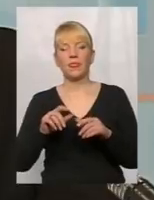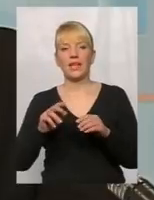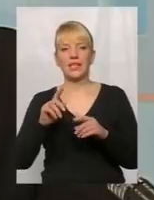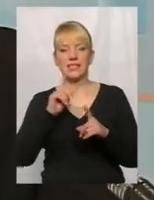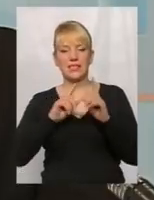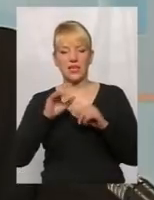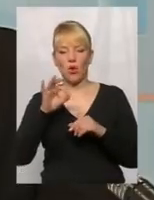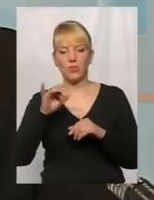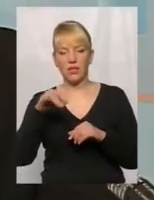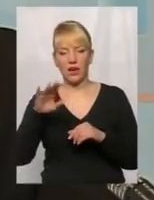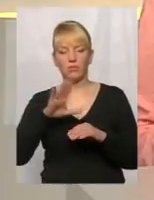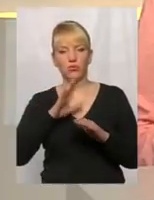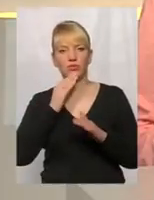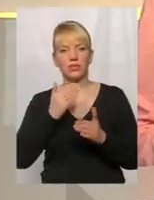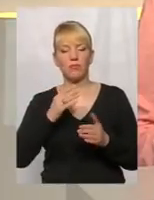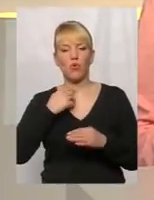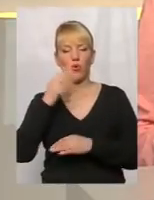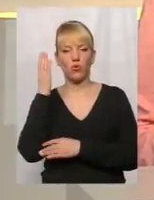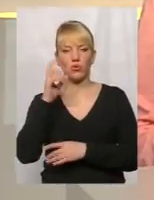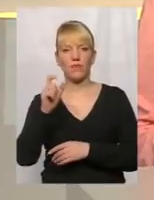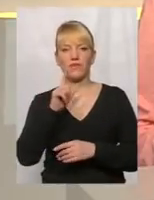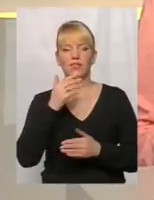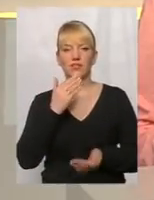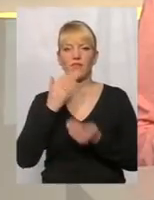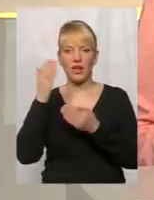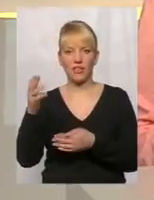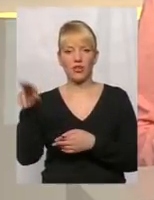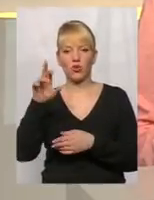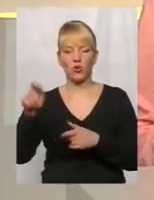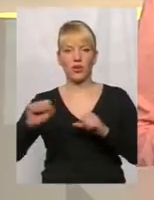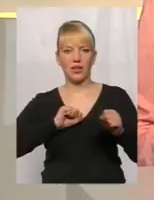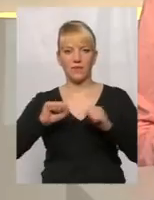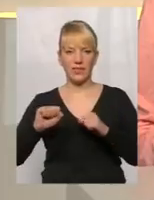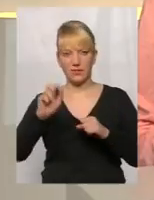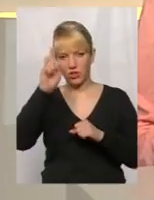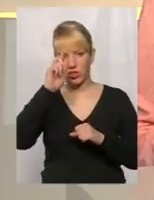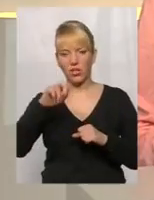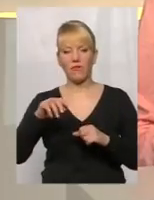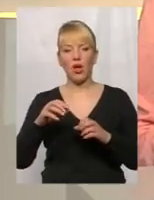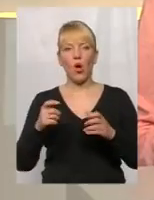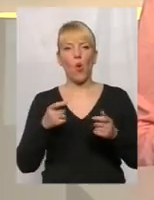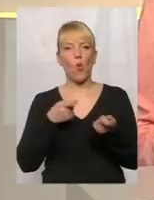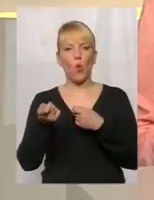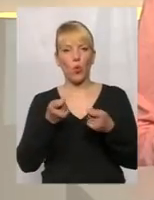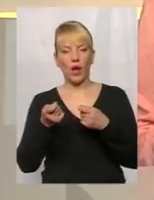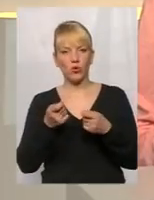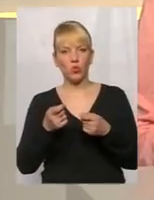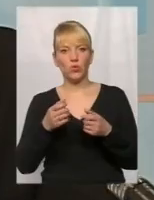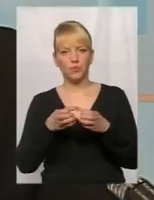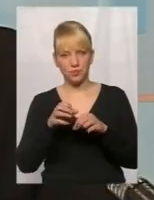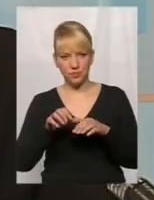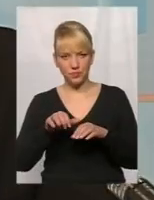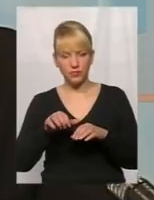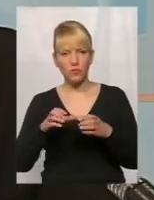проголосував про зверння до керівництва держави, до уряду відносно того, щоб зберегти Хмельницьке протезне підприємство.